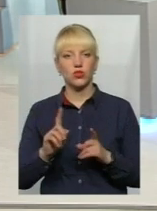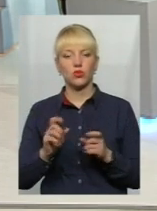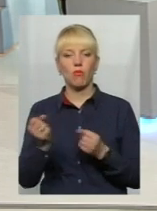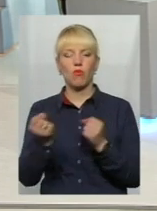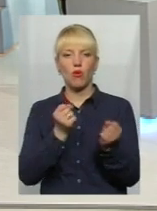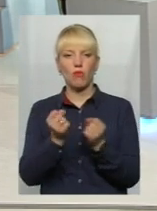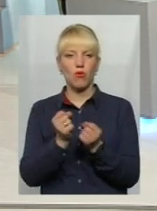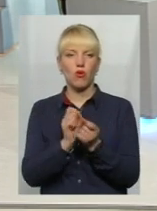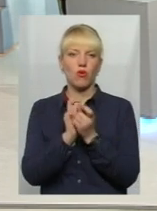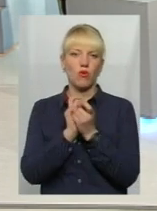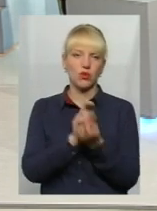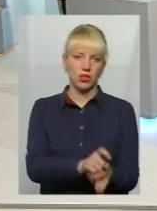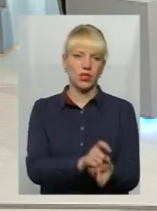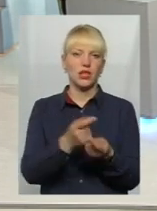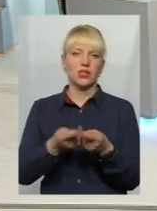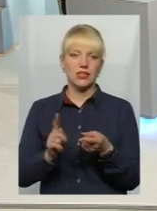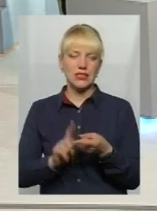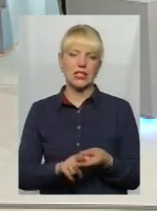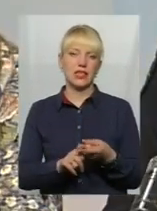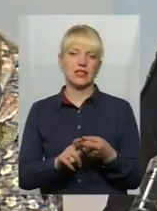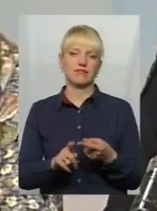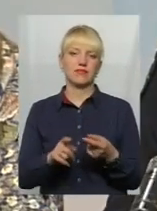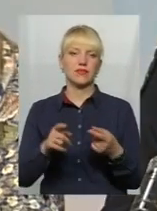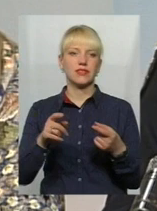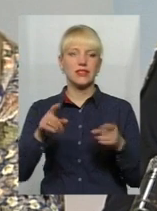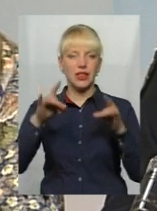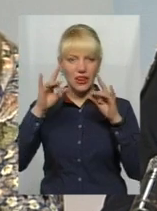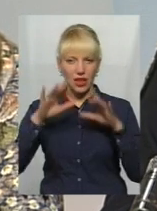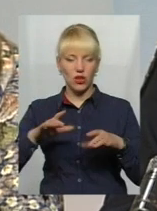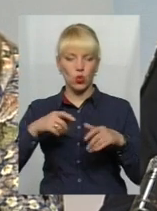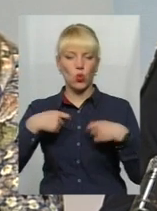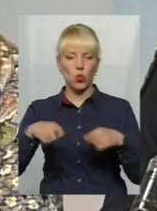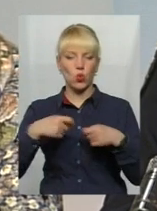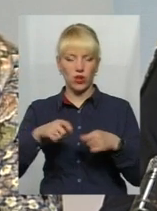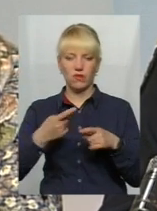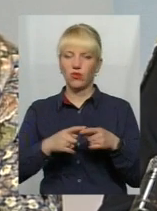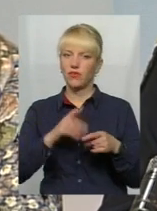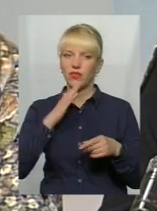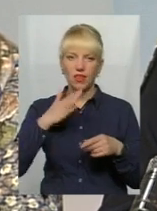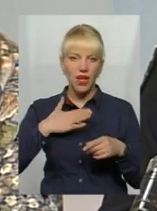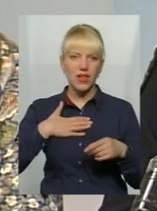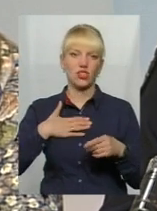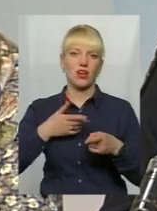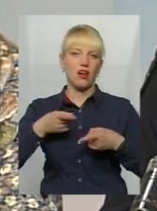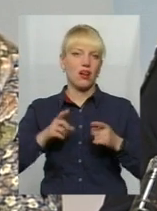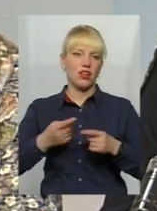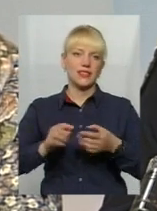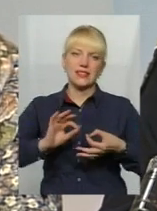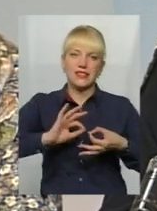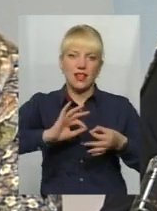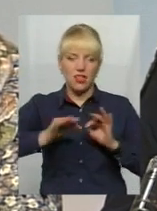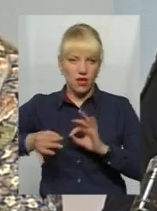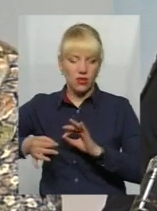торгівлю як явище в цілому, в наших реаліях на сьогодні, дуже складно. Є багато чинників, ми